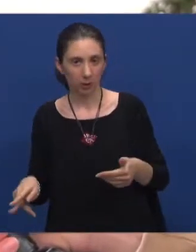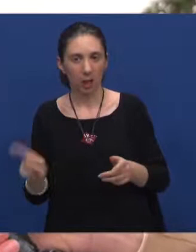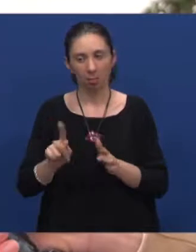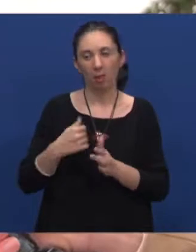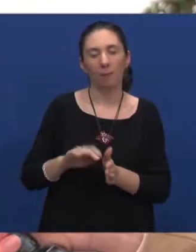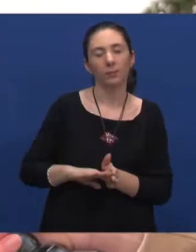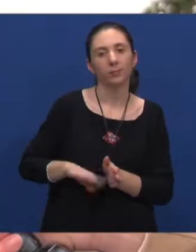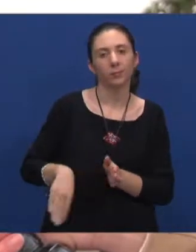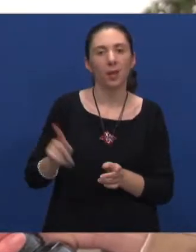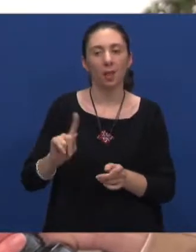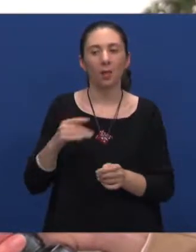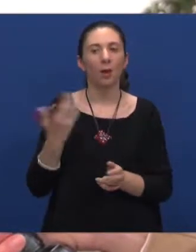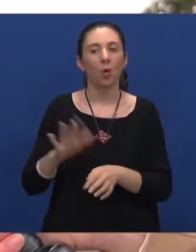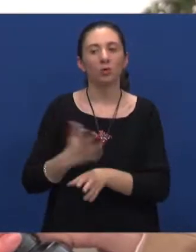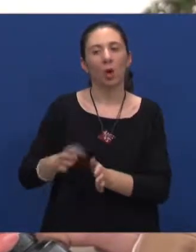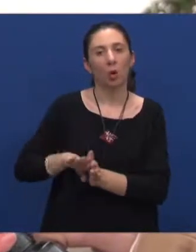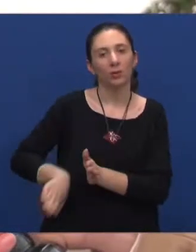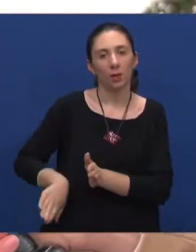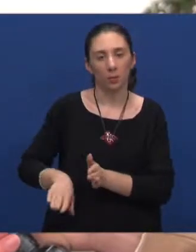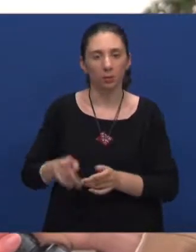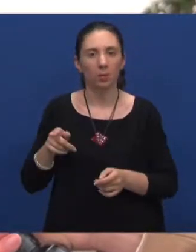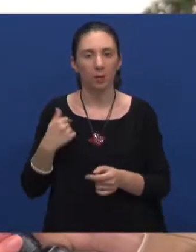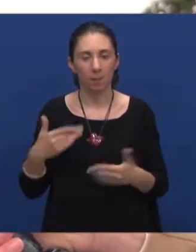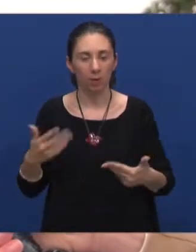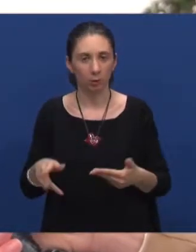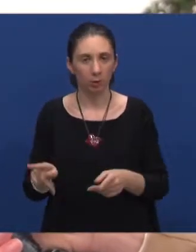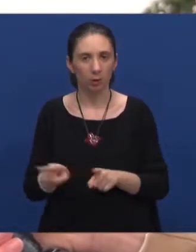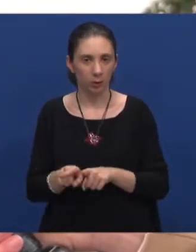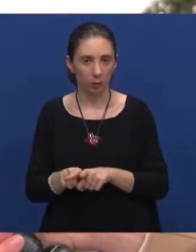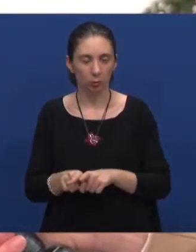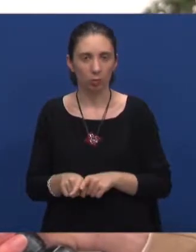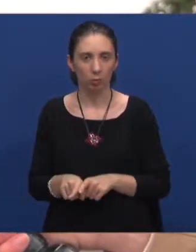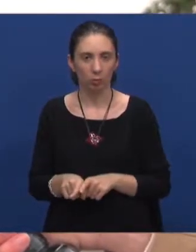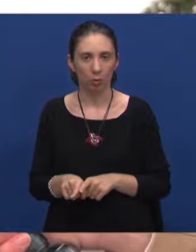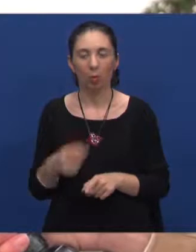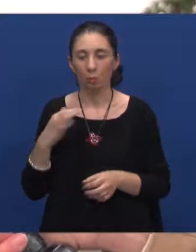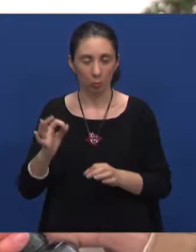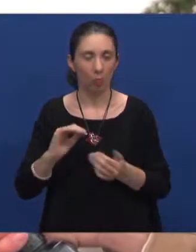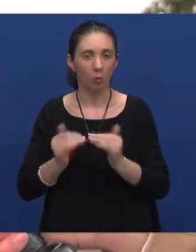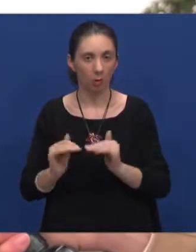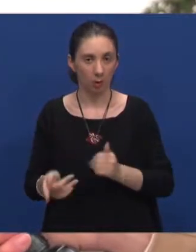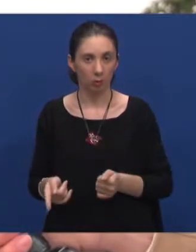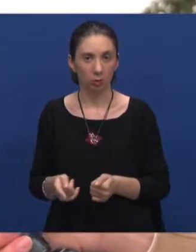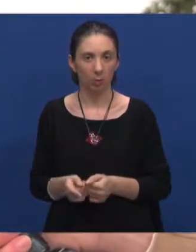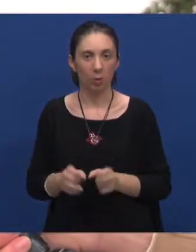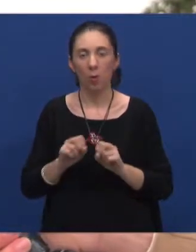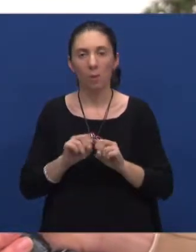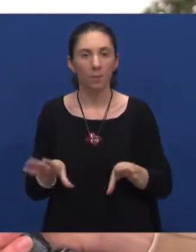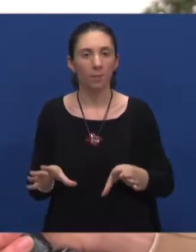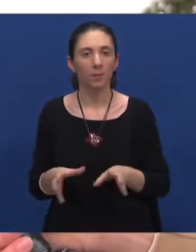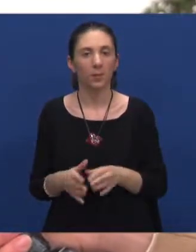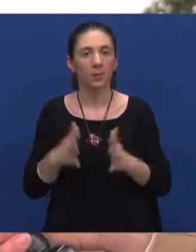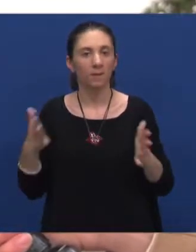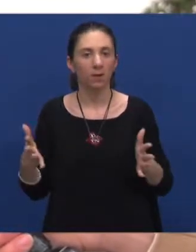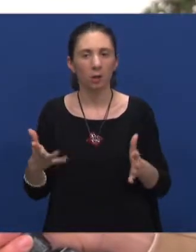osjećala zapostavljena, ona isto ovoga. Mi se također dobro slažemo, super, bez nekakvih